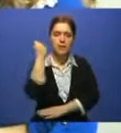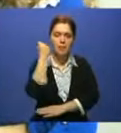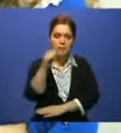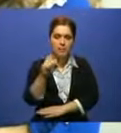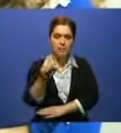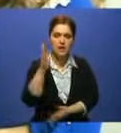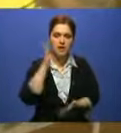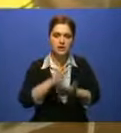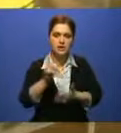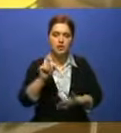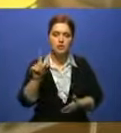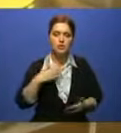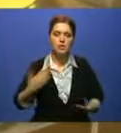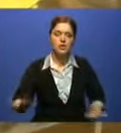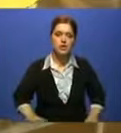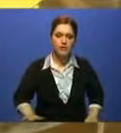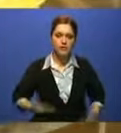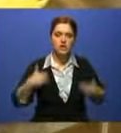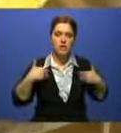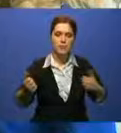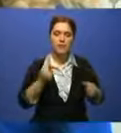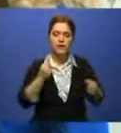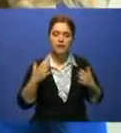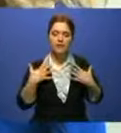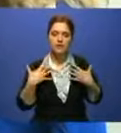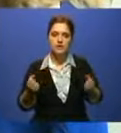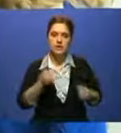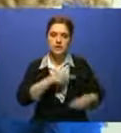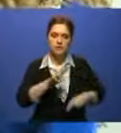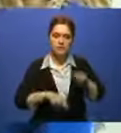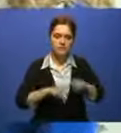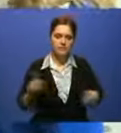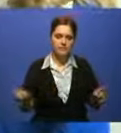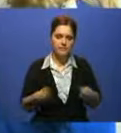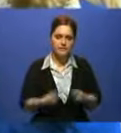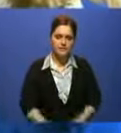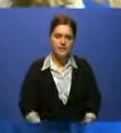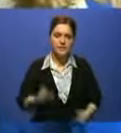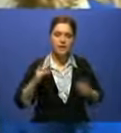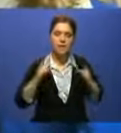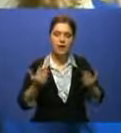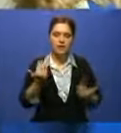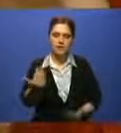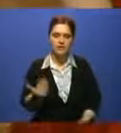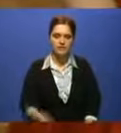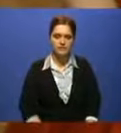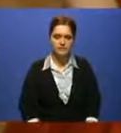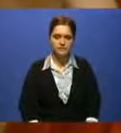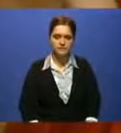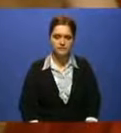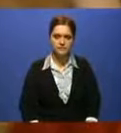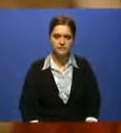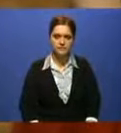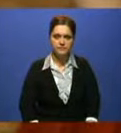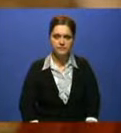поклон за то, что мы живем. Мы желаем вам крепкого здоровья и хорошего настроения. С праздником вас! Петр